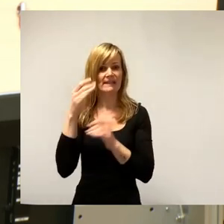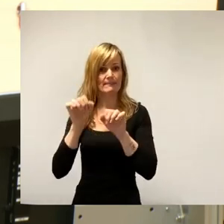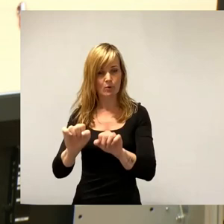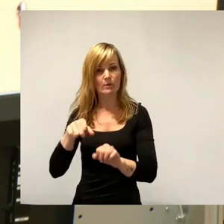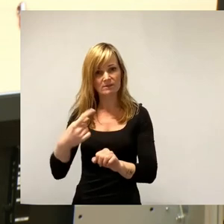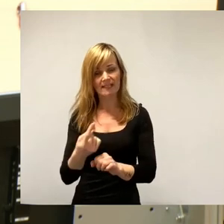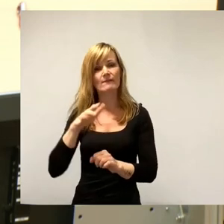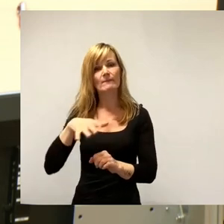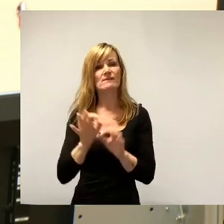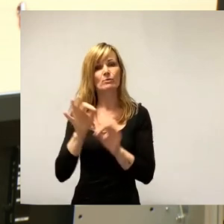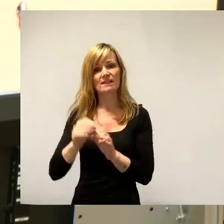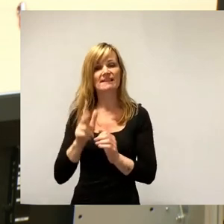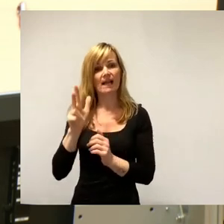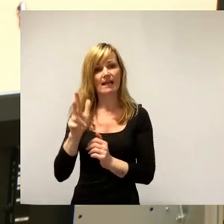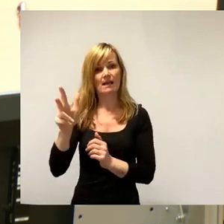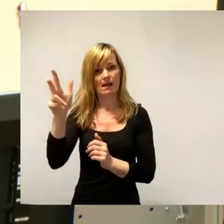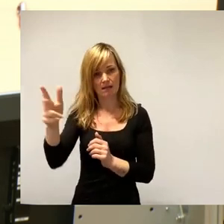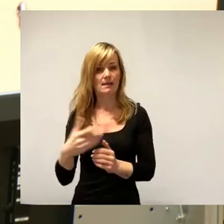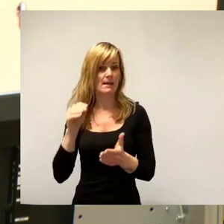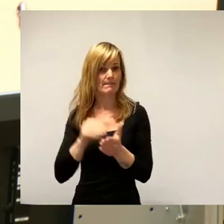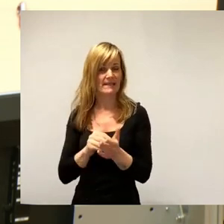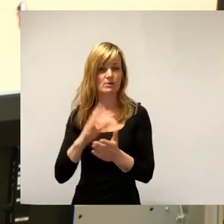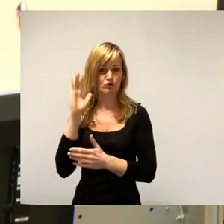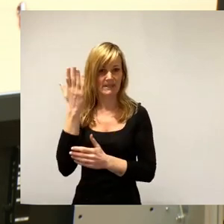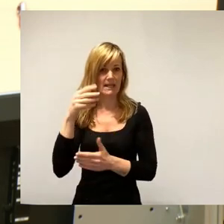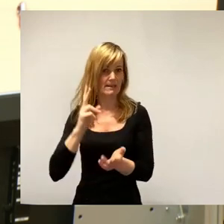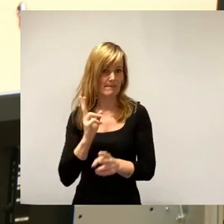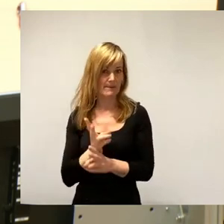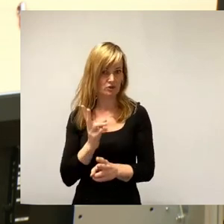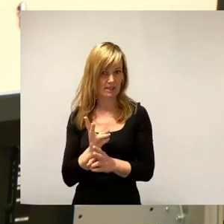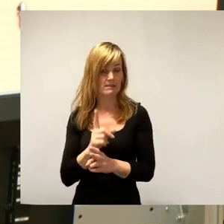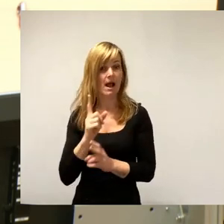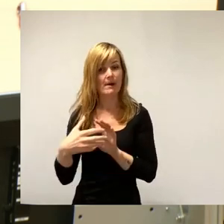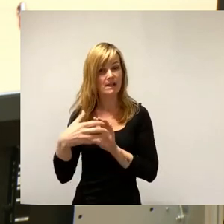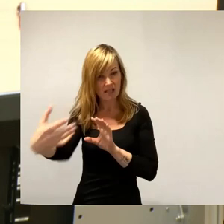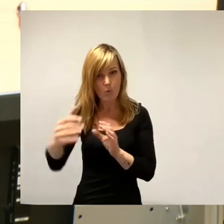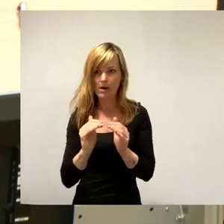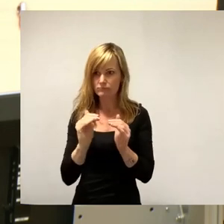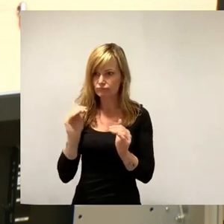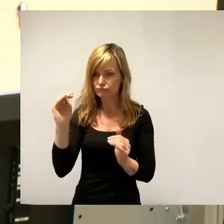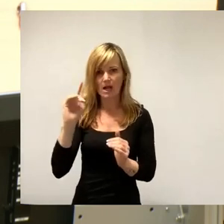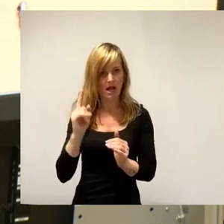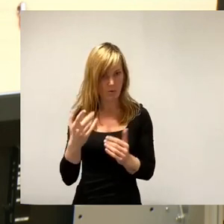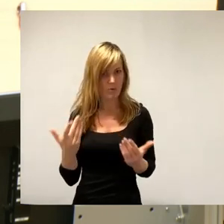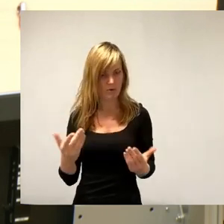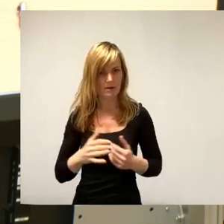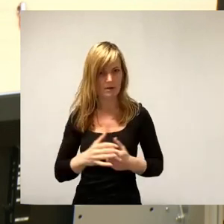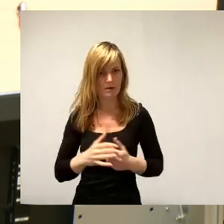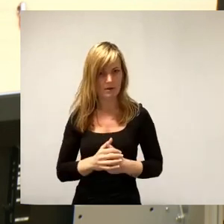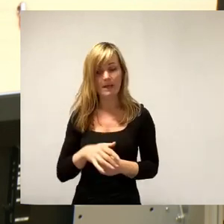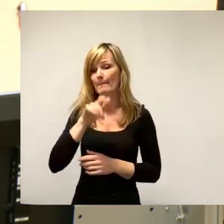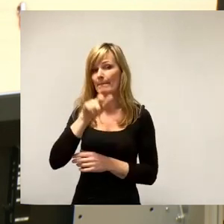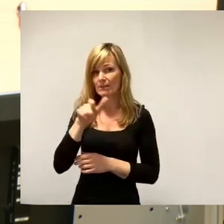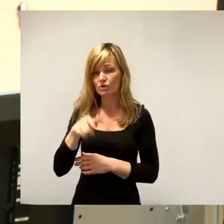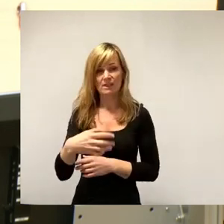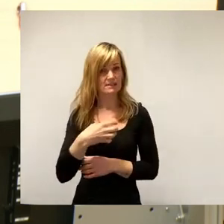im Bestand, im Mietspiegel. Aber auf Dauer schlägt das auch zu. Und Menschen, die in Dresden arbeiten, die nicht